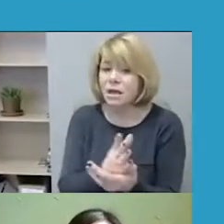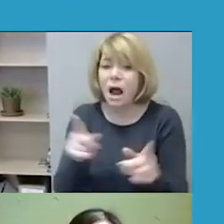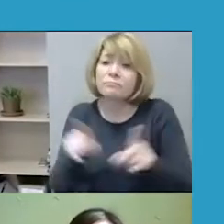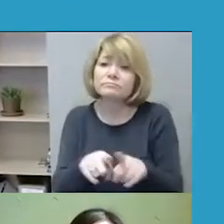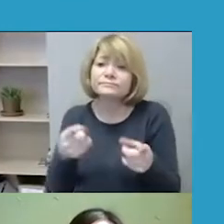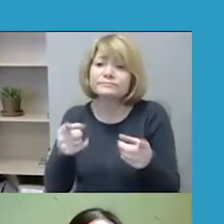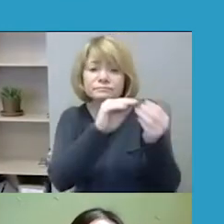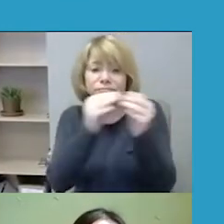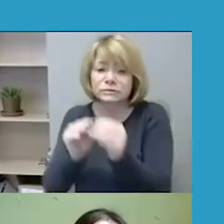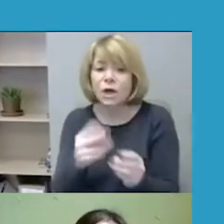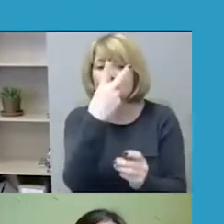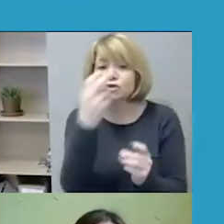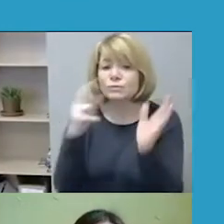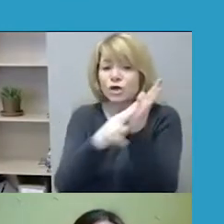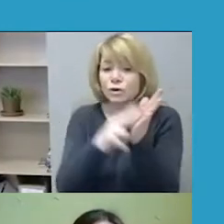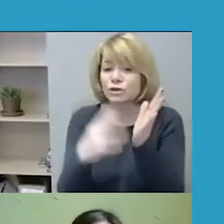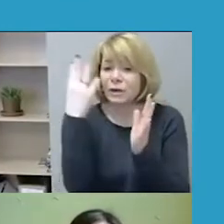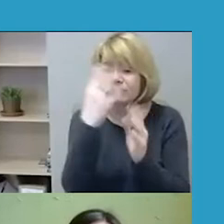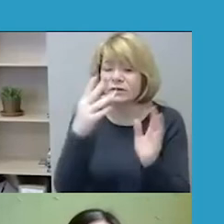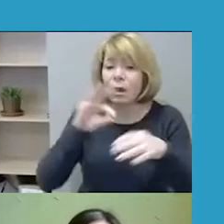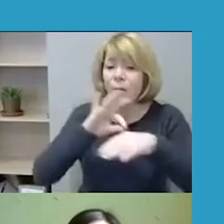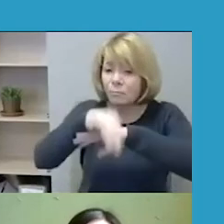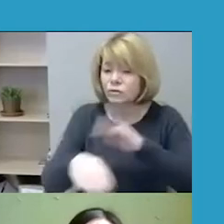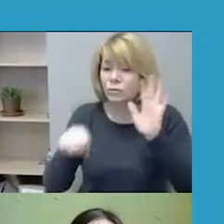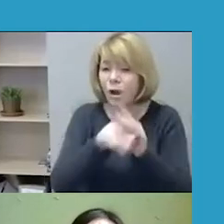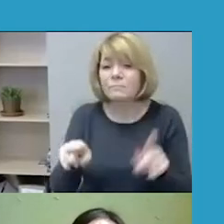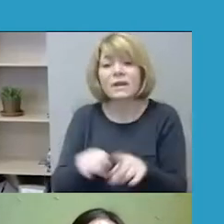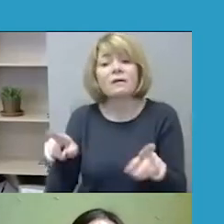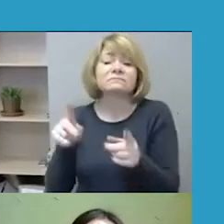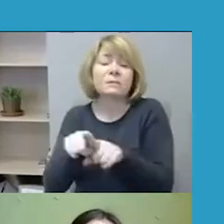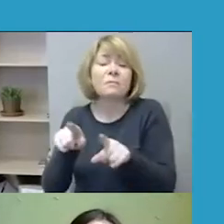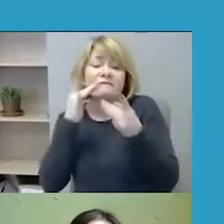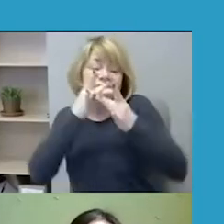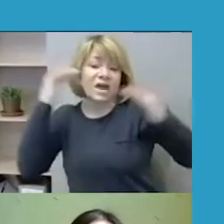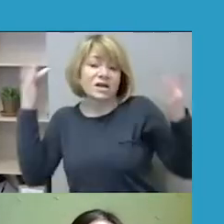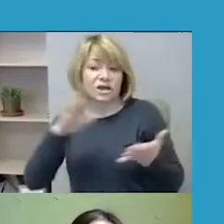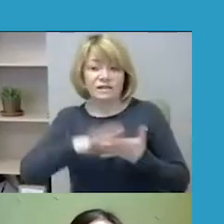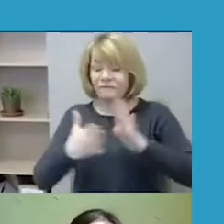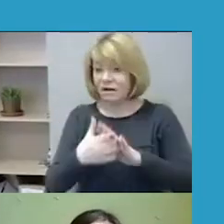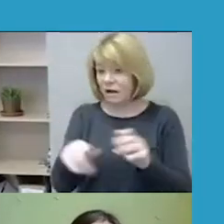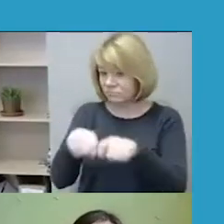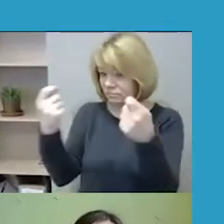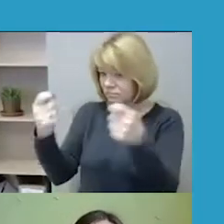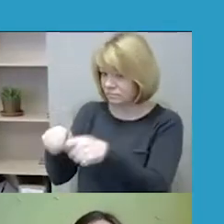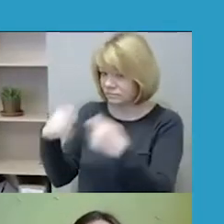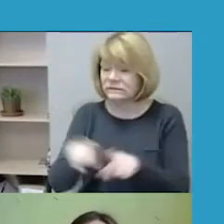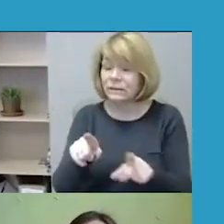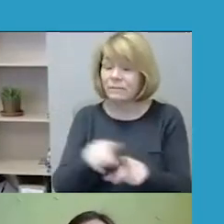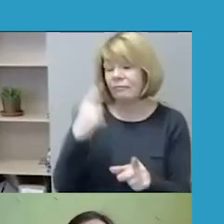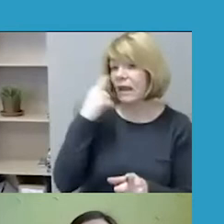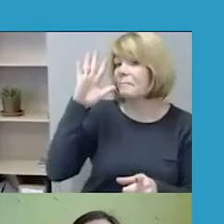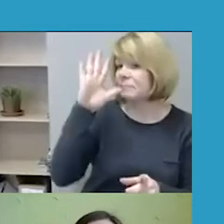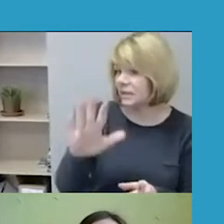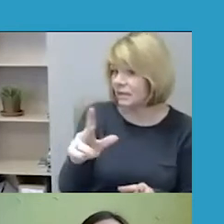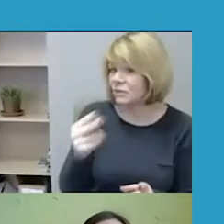kodekse 284 straipsnų viešos asvarkos pažeidimu, bet taip pat yra galimybė nepykantos nusikaltimus kvalifikuoti